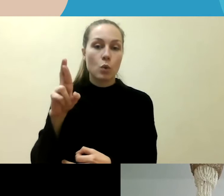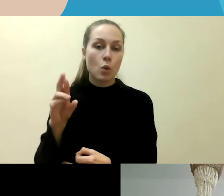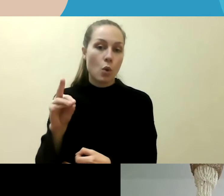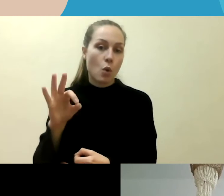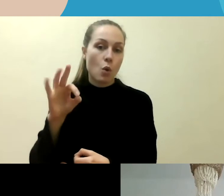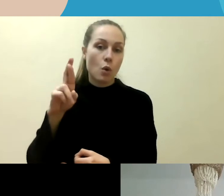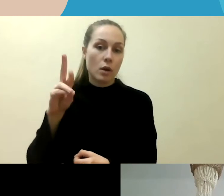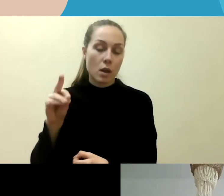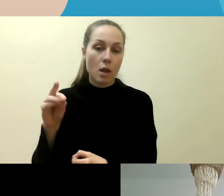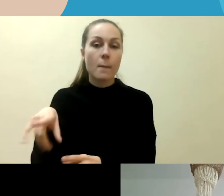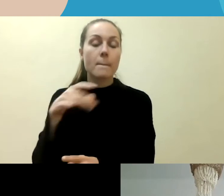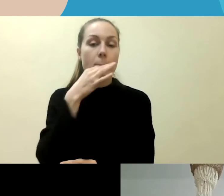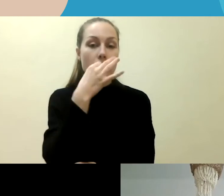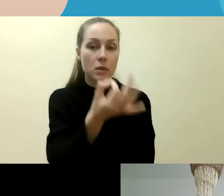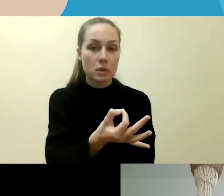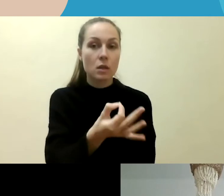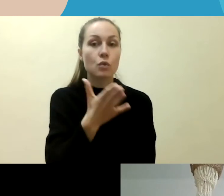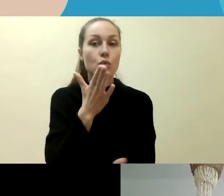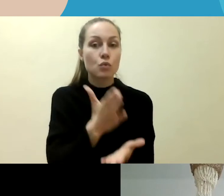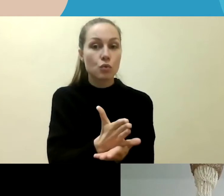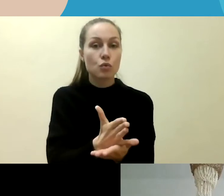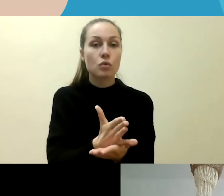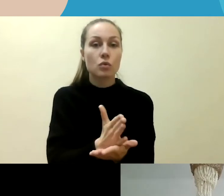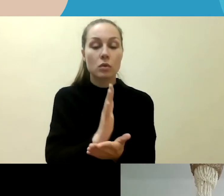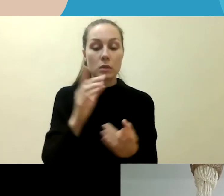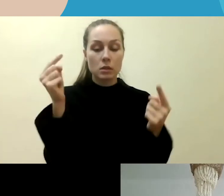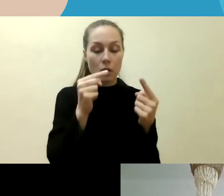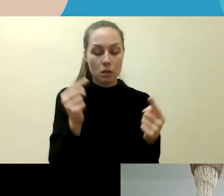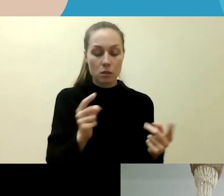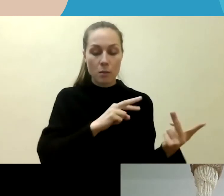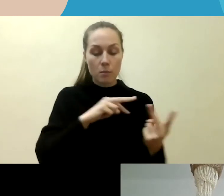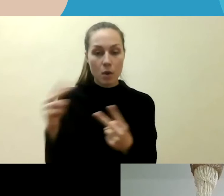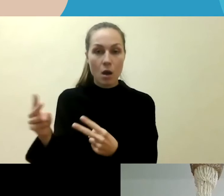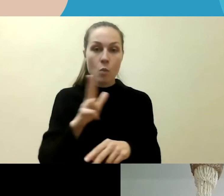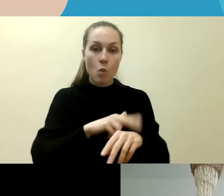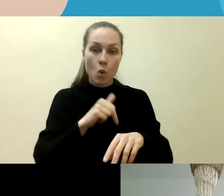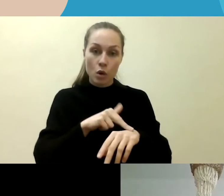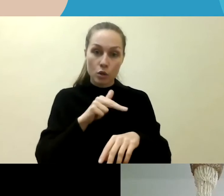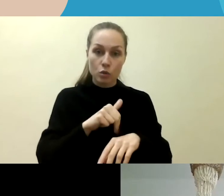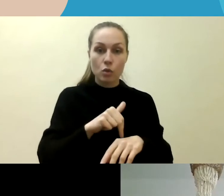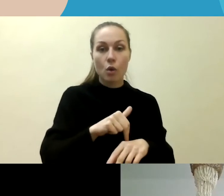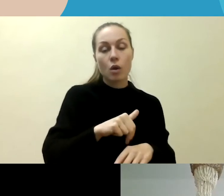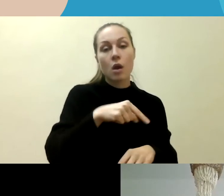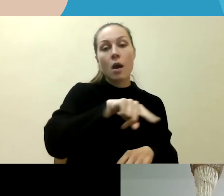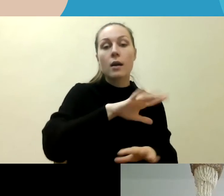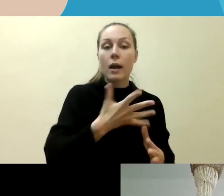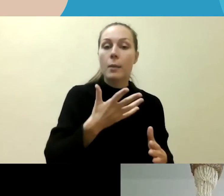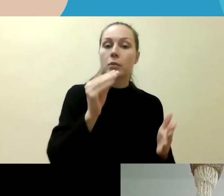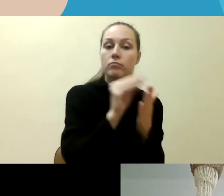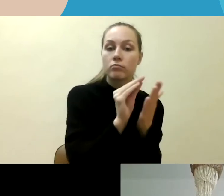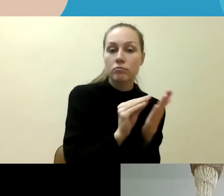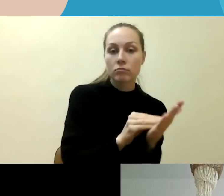kad bus keičiama statistika, kaip policijos pareigūnai fiksuoja nepykantos nusikaltimus. Tai